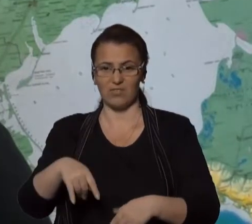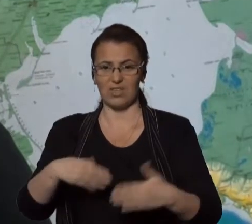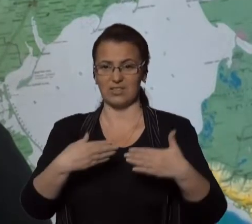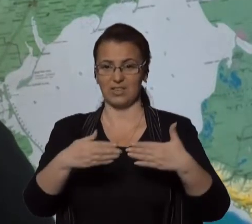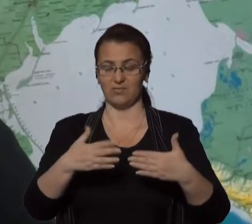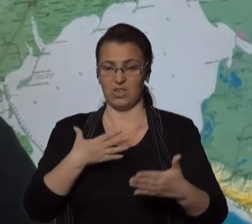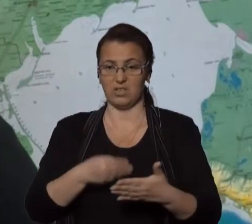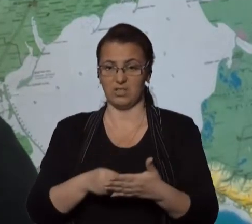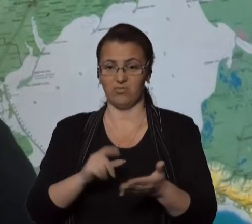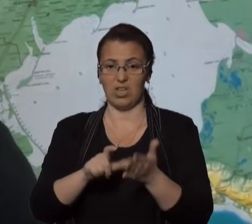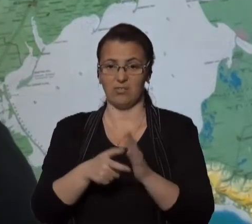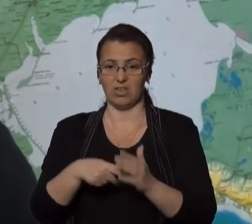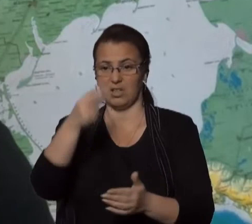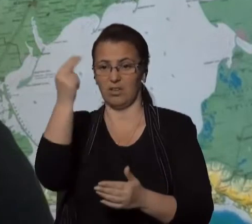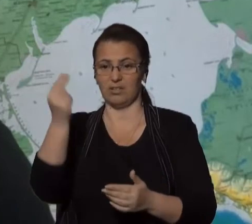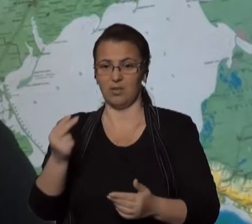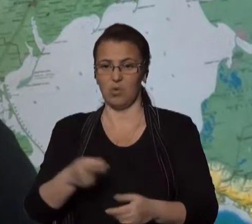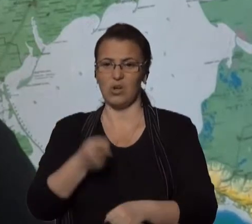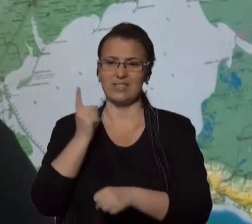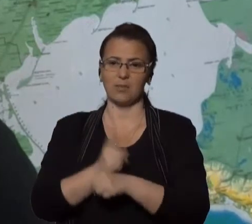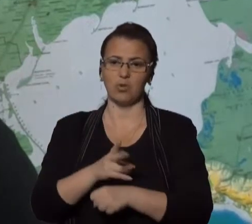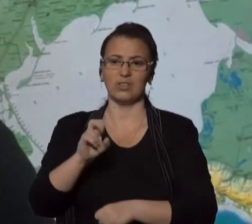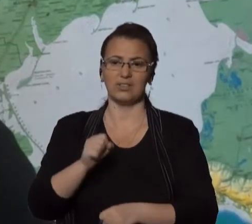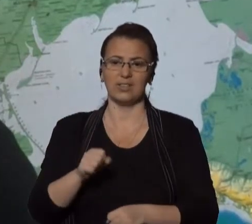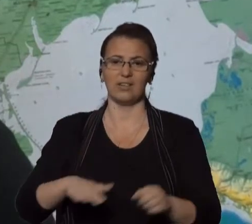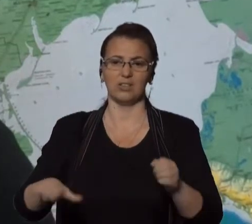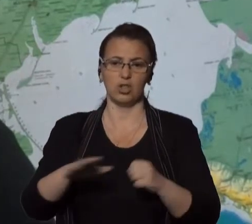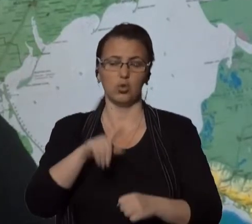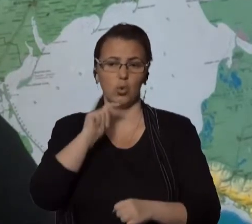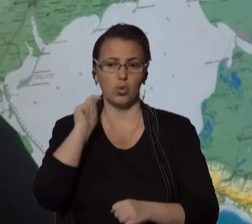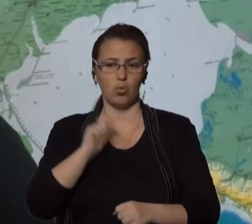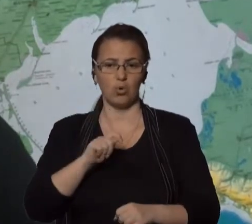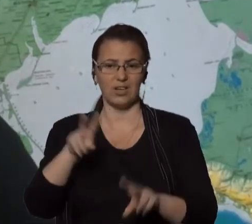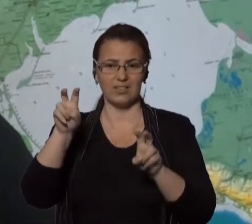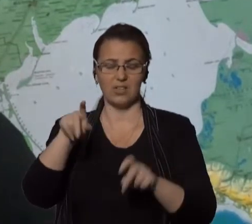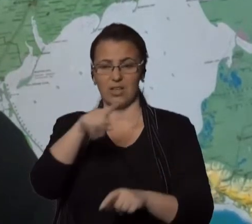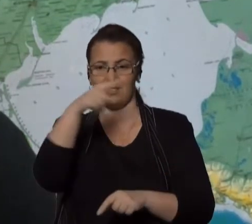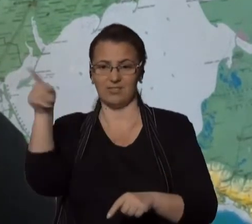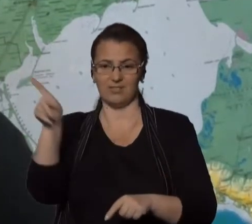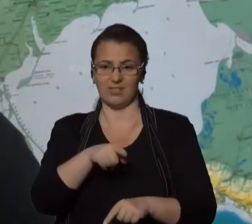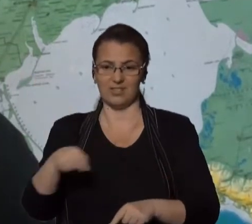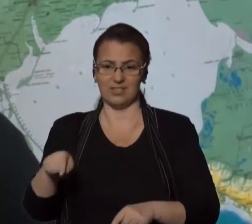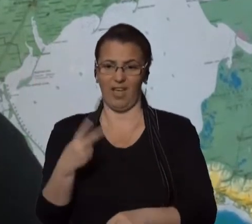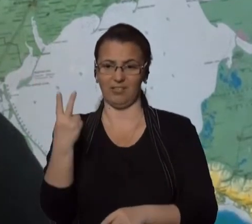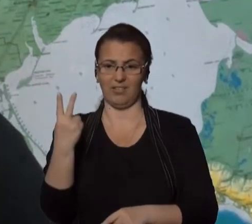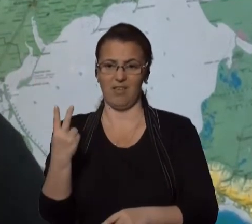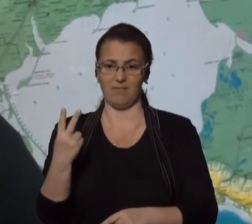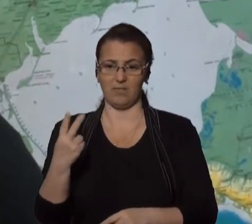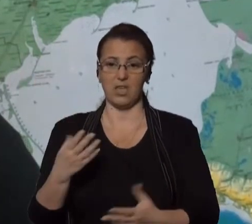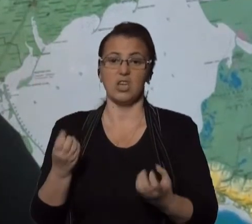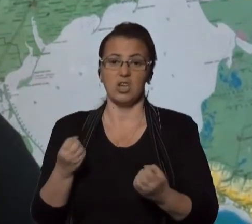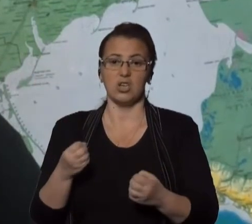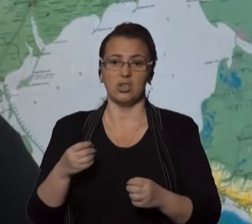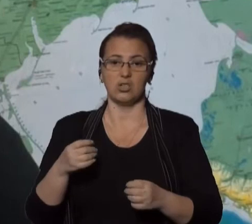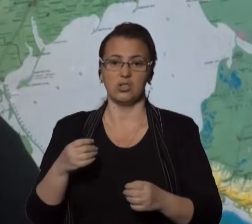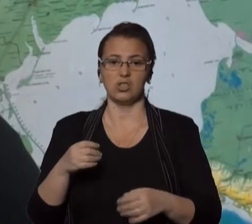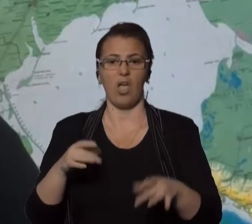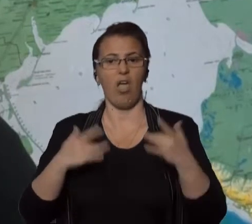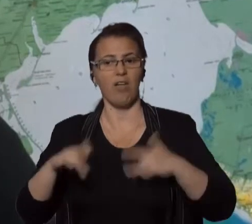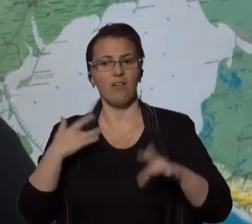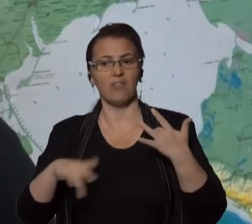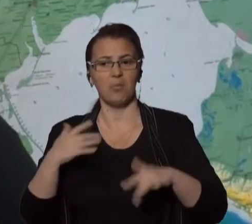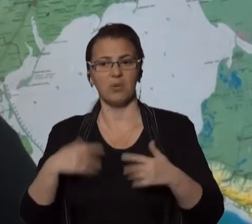дверях свого помешкання заборонені на території України символи Z-V. Та ще й виправдовував дії